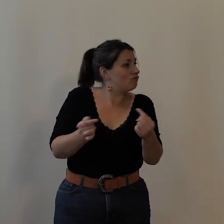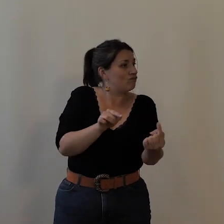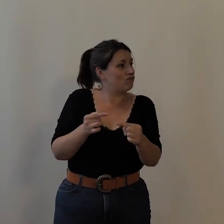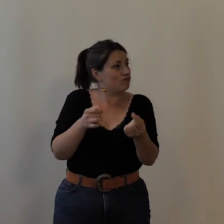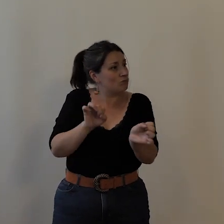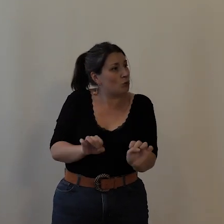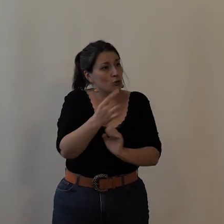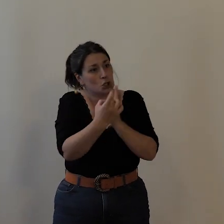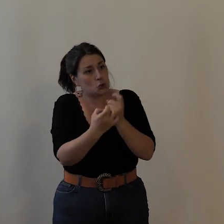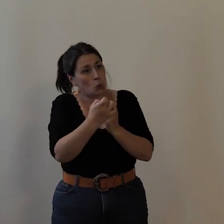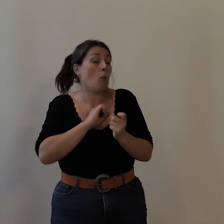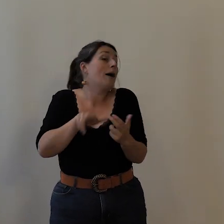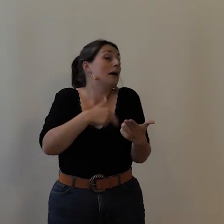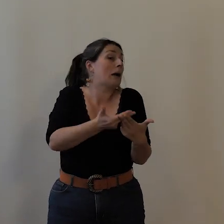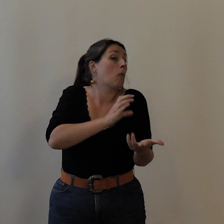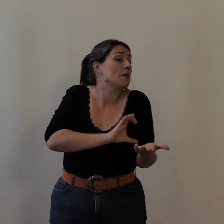répondre.